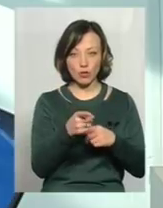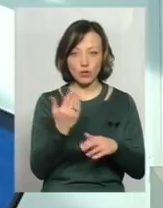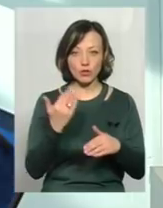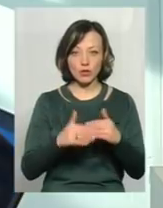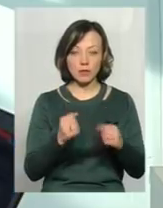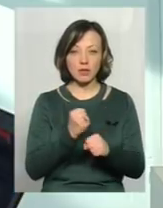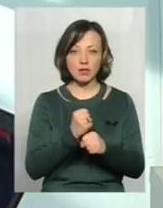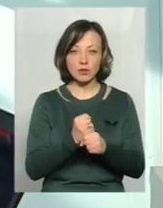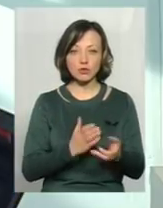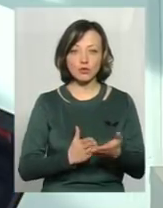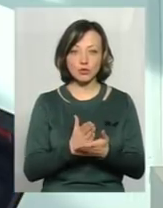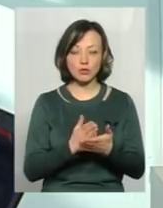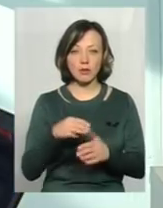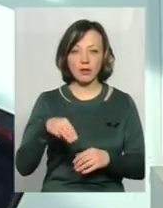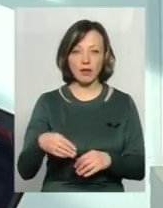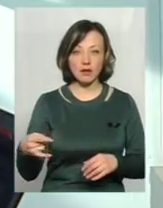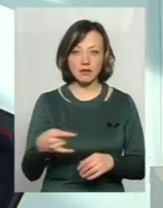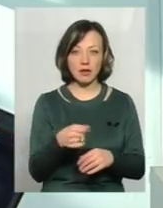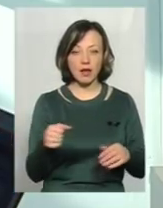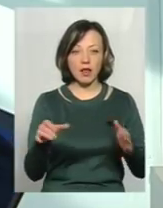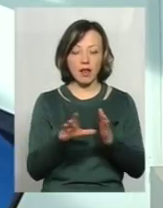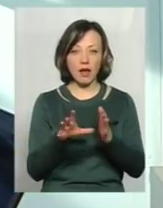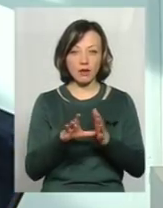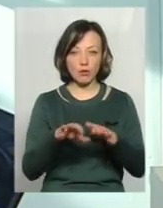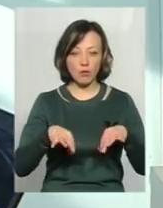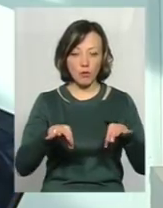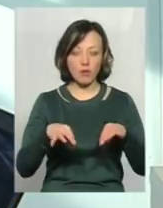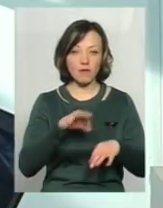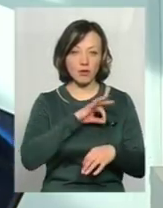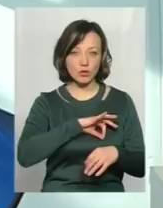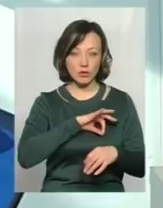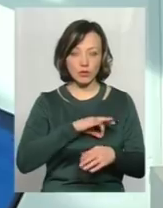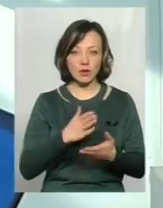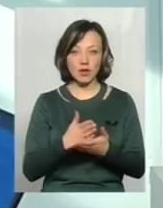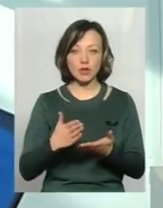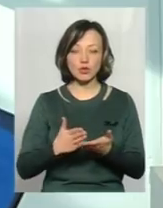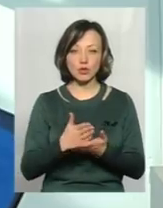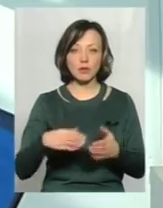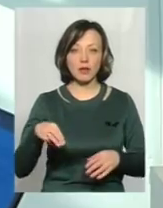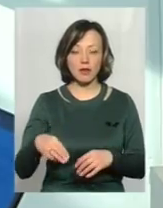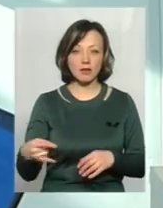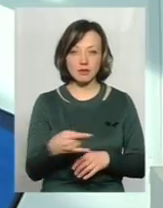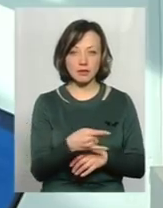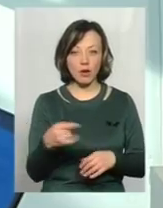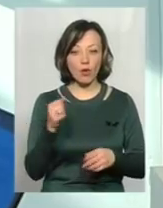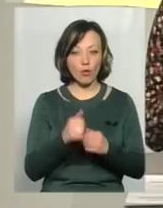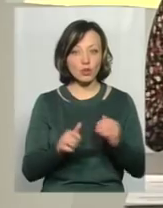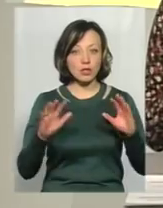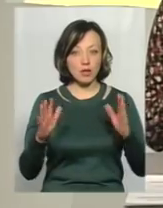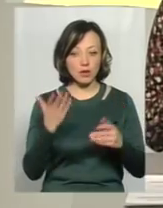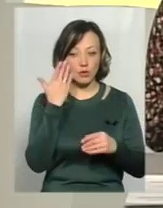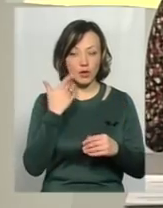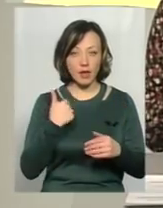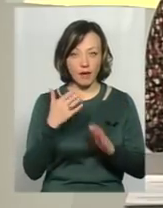працюють служби таксі, і на електромобілях використовується, працює служба таксі. Тобто, кожен раз, коли я